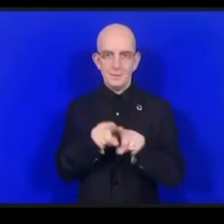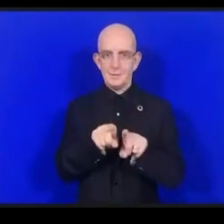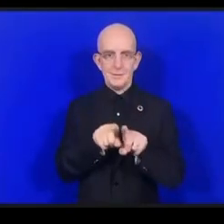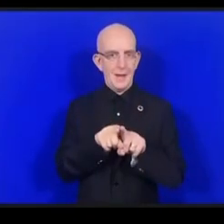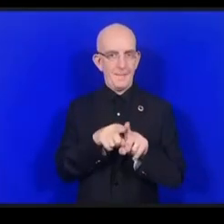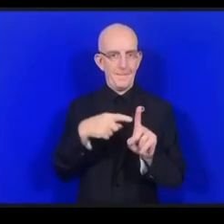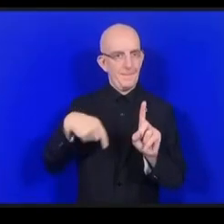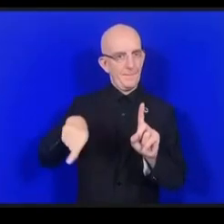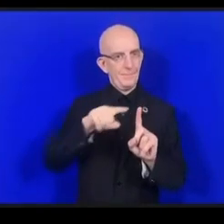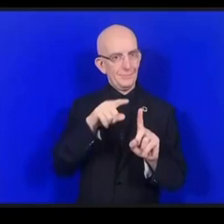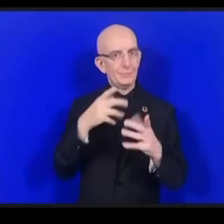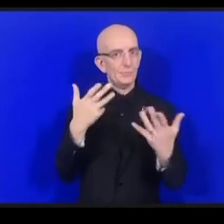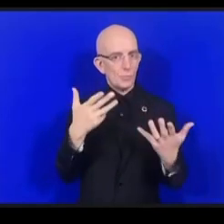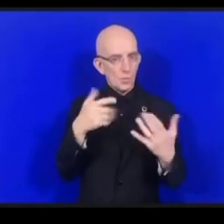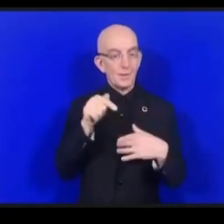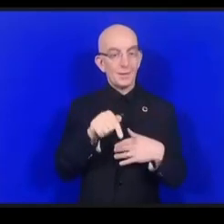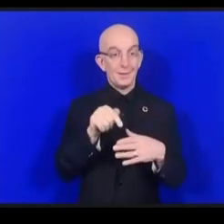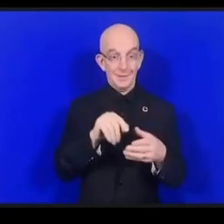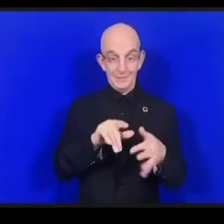مختلفة